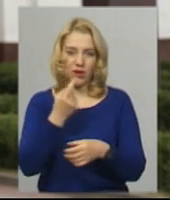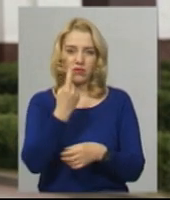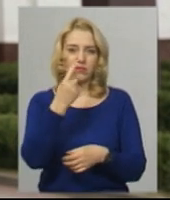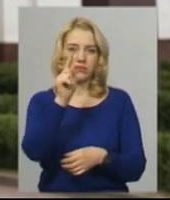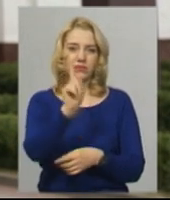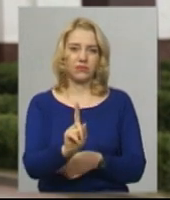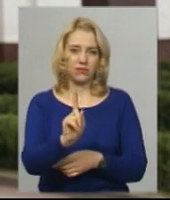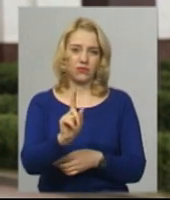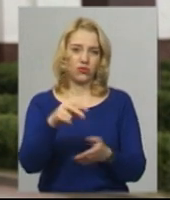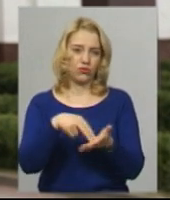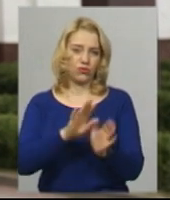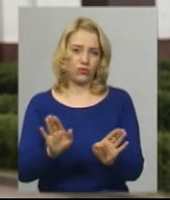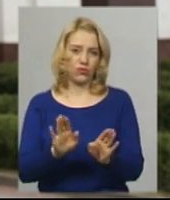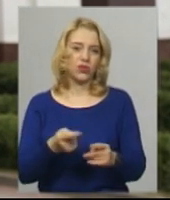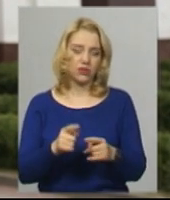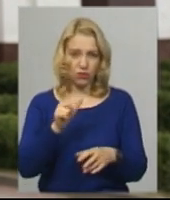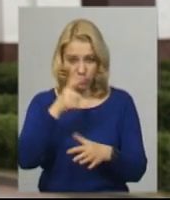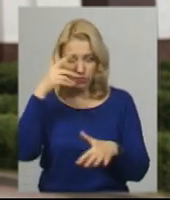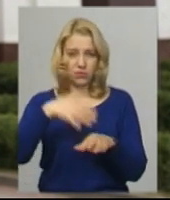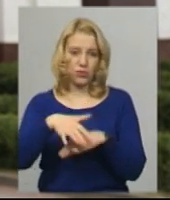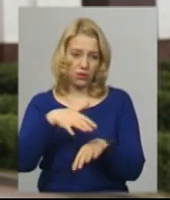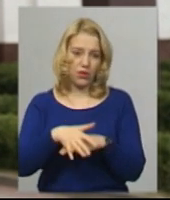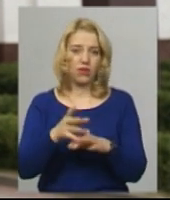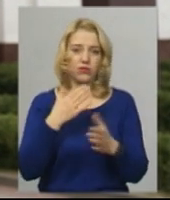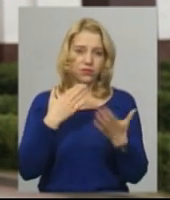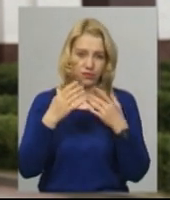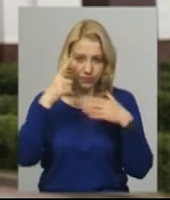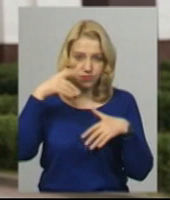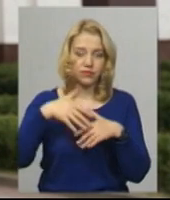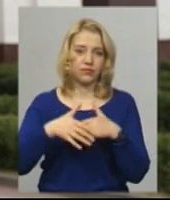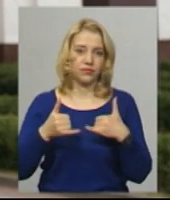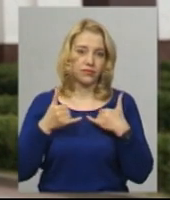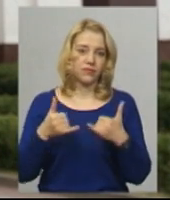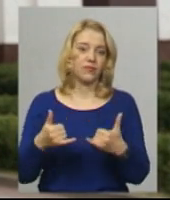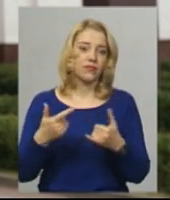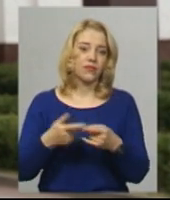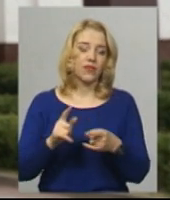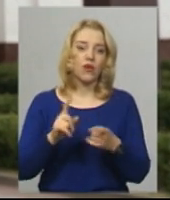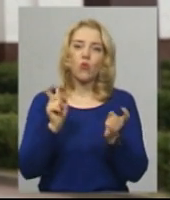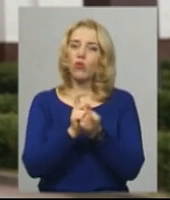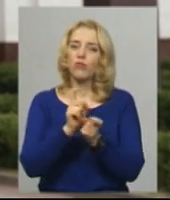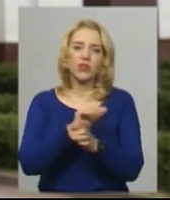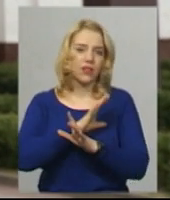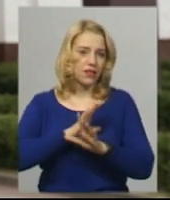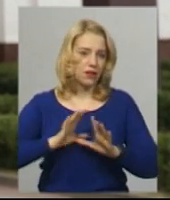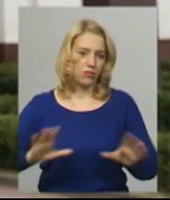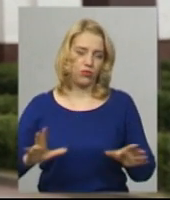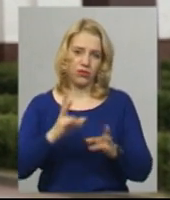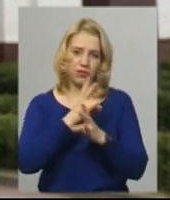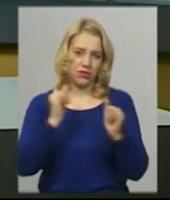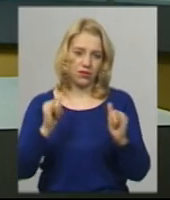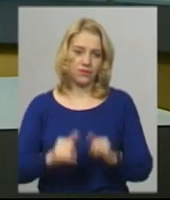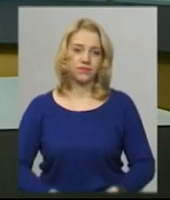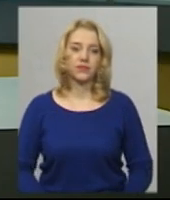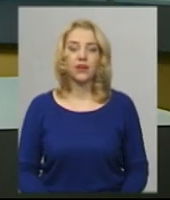що люди віднеслися до цього з порозумінням. Не було таких в нас конфліктів, жодних на жодному кладовищі.